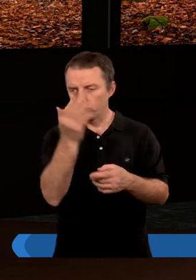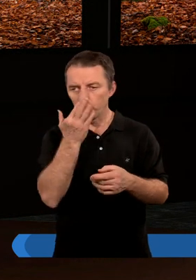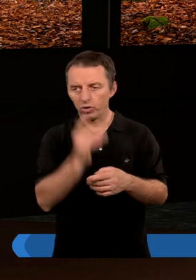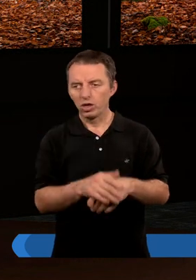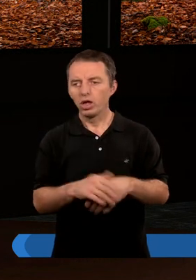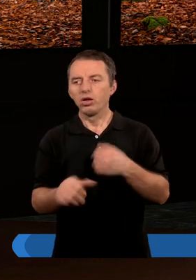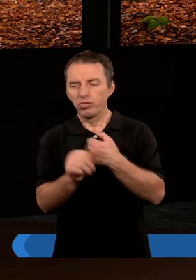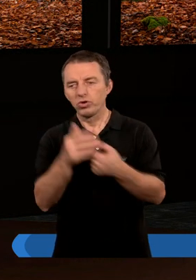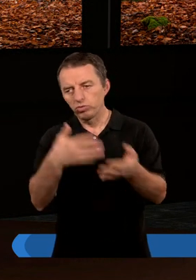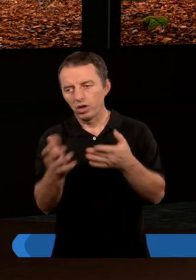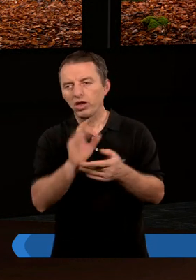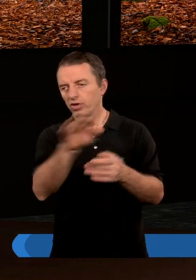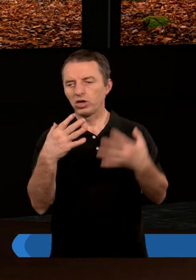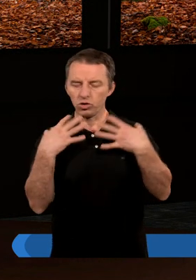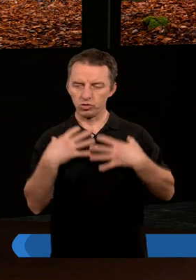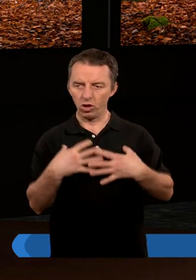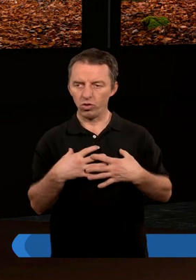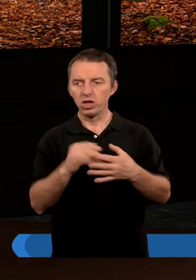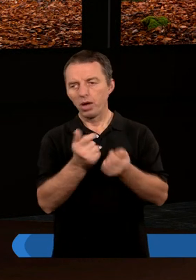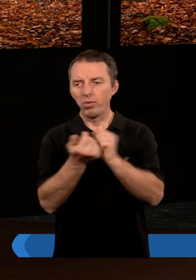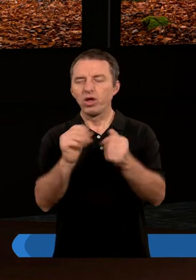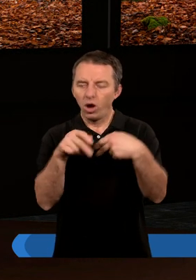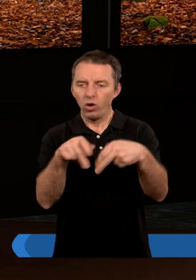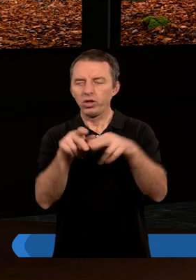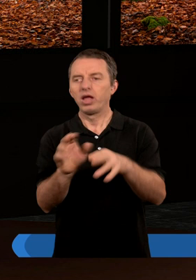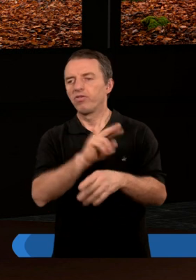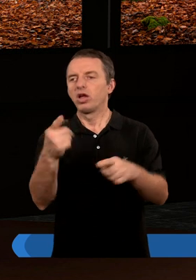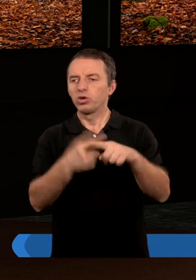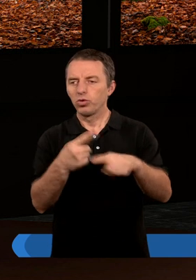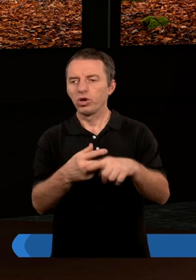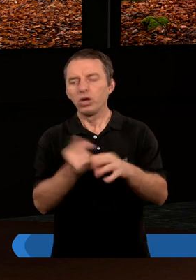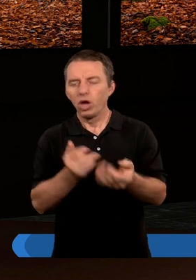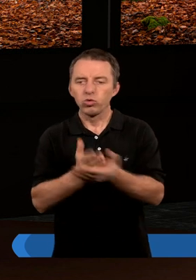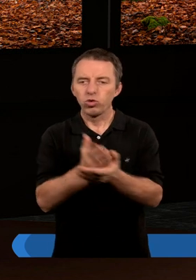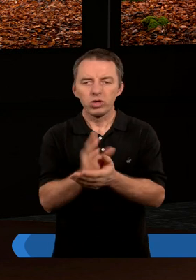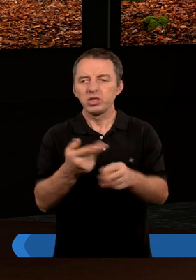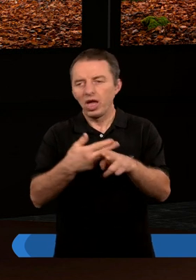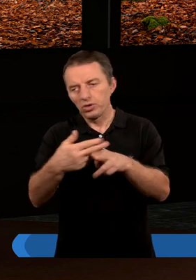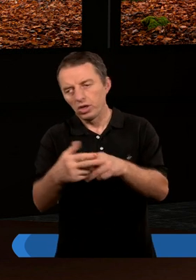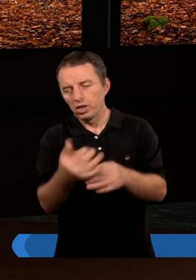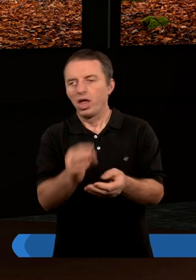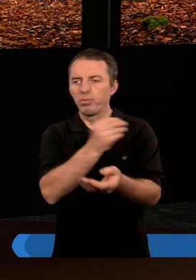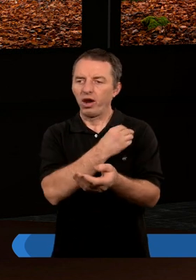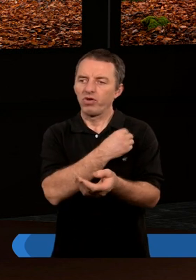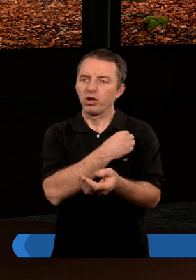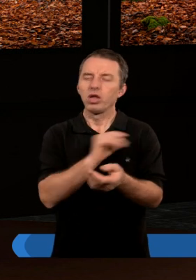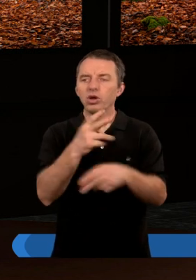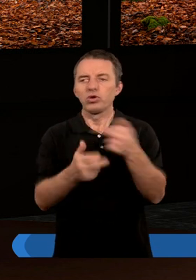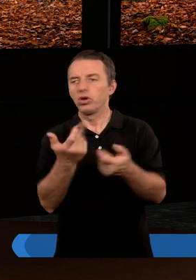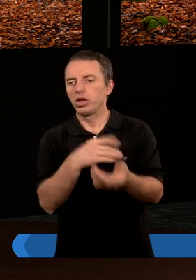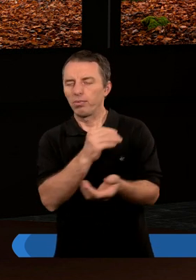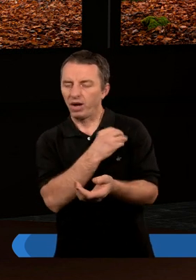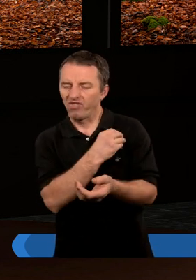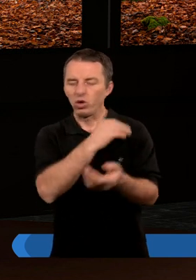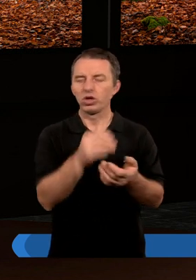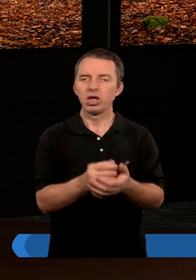mówię, z powodu słabości waszego ciała. Jak bowiem oddawaliście wasze członki na służbę nieczystości i nieprawości, aby